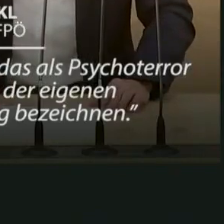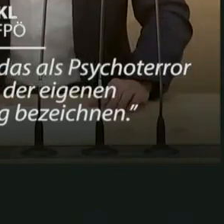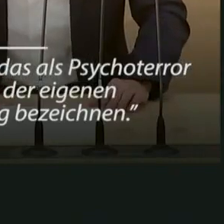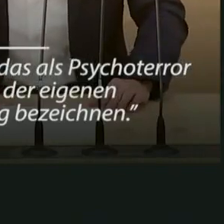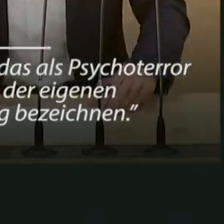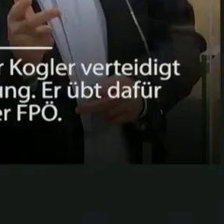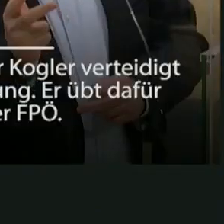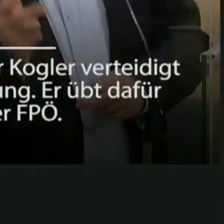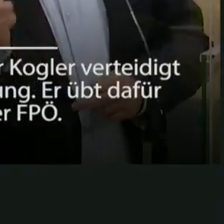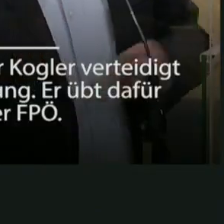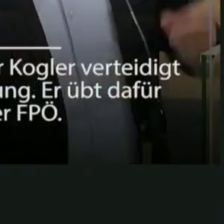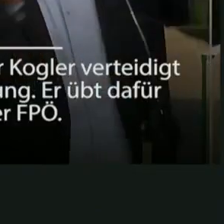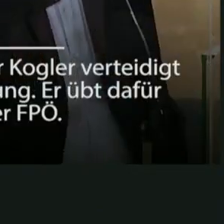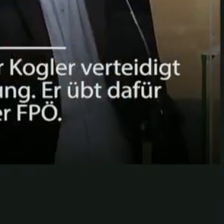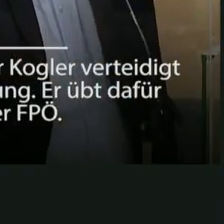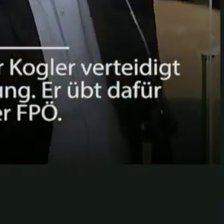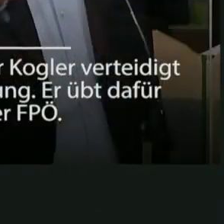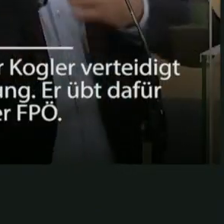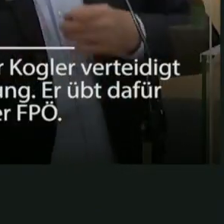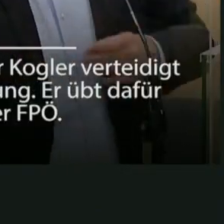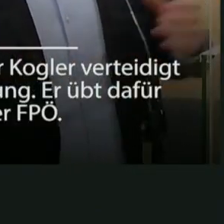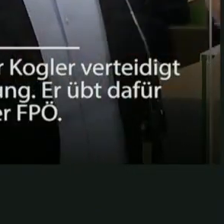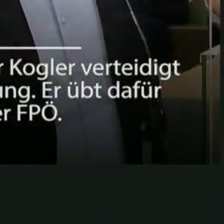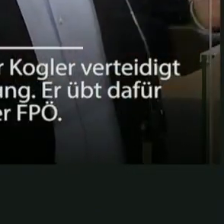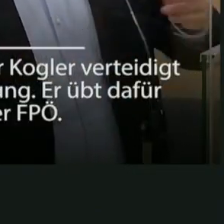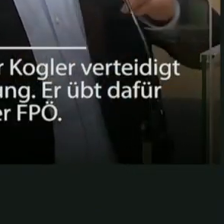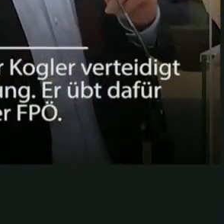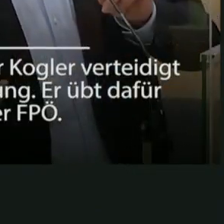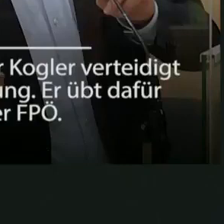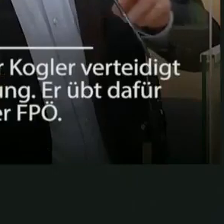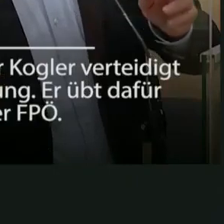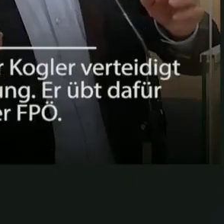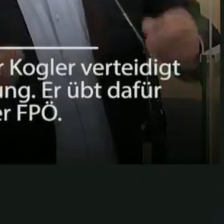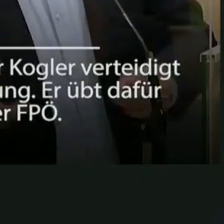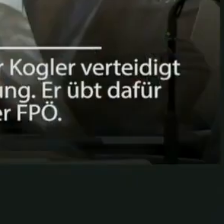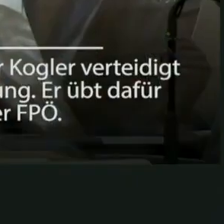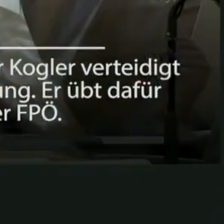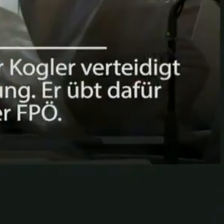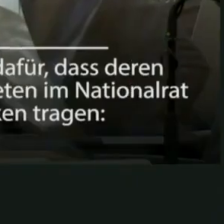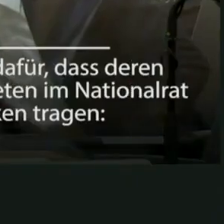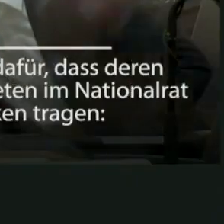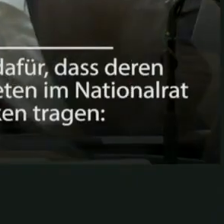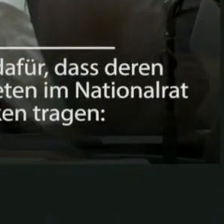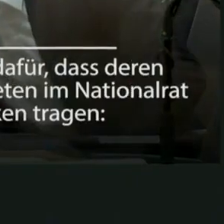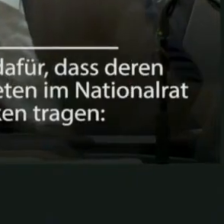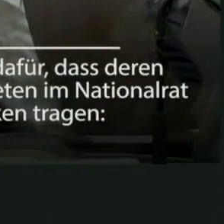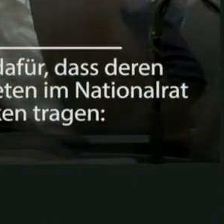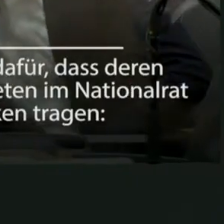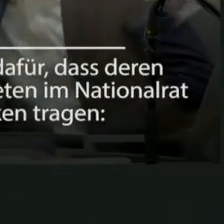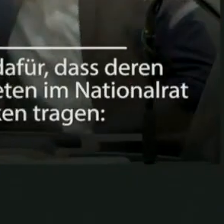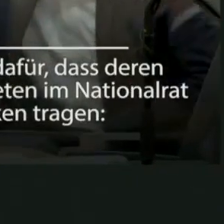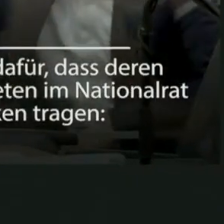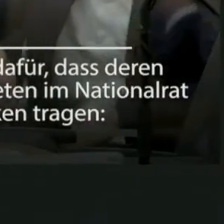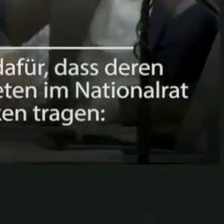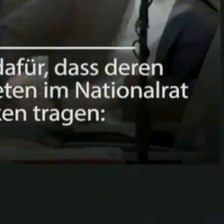weil man diese Schmach nicht auf sich sitzen lassen kann. Und ehrlich gesagt, Herr Bundeskanzler, muss Ihnen das sagen, Sie tun mir leid. Sie tun mir